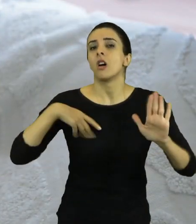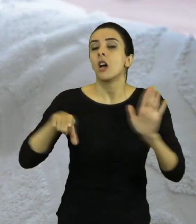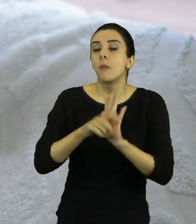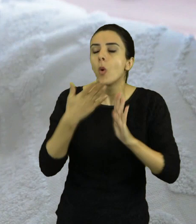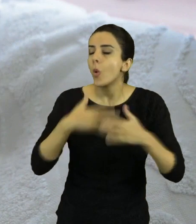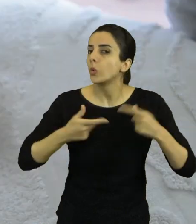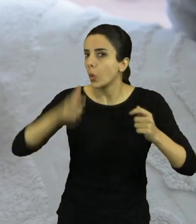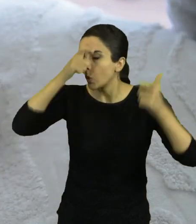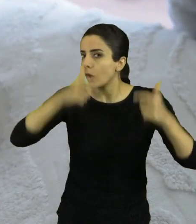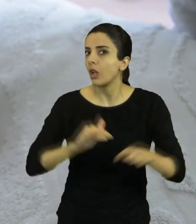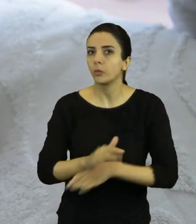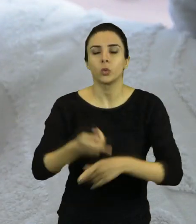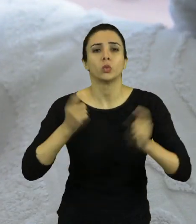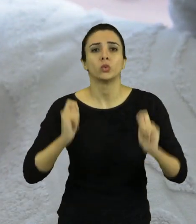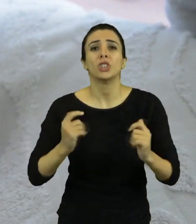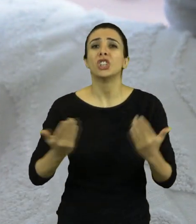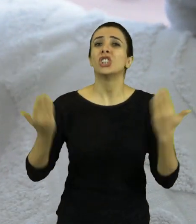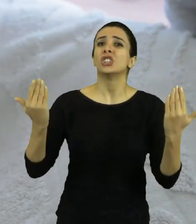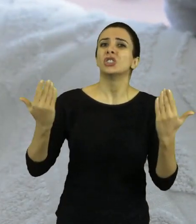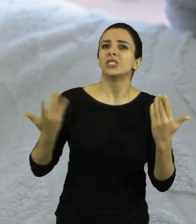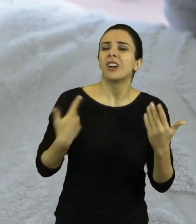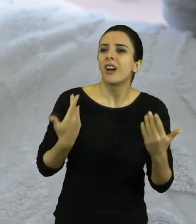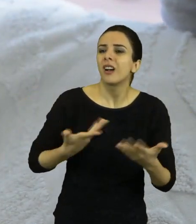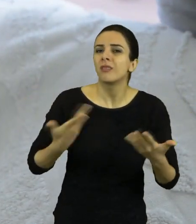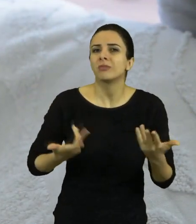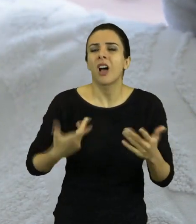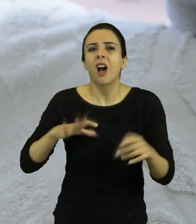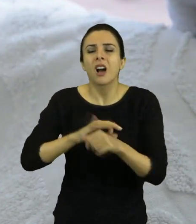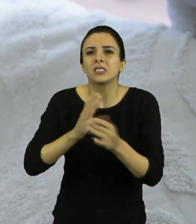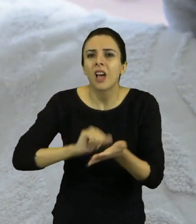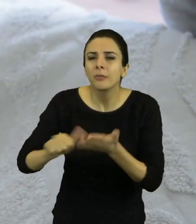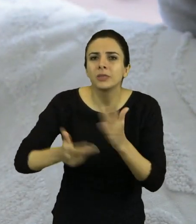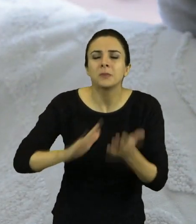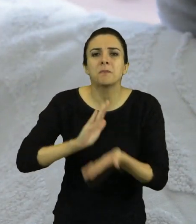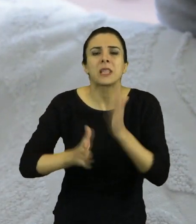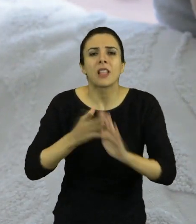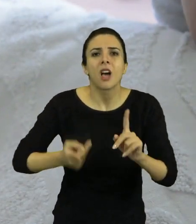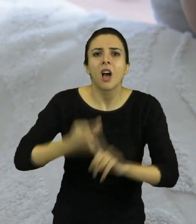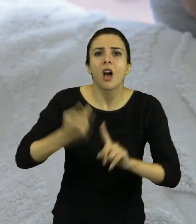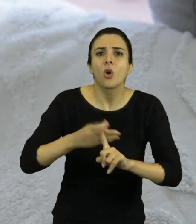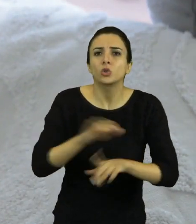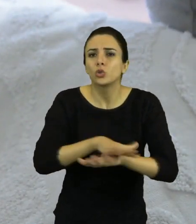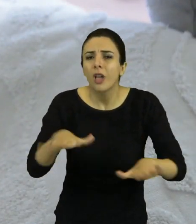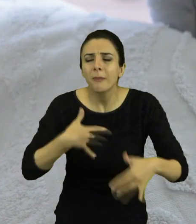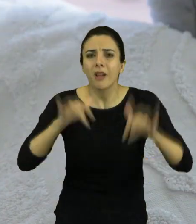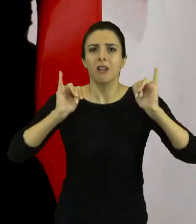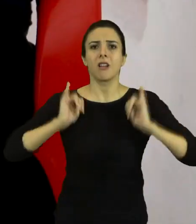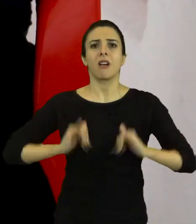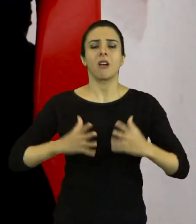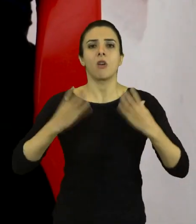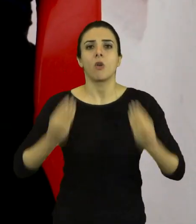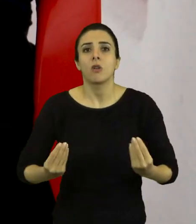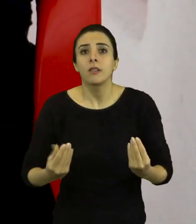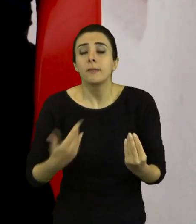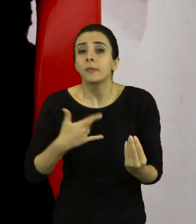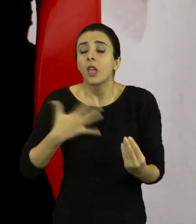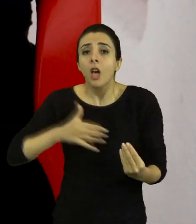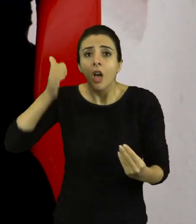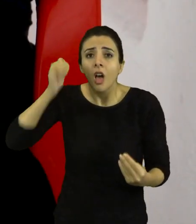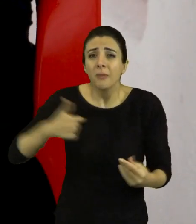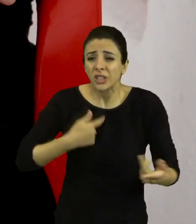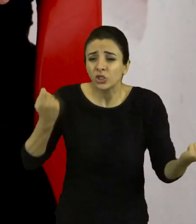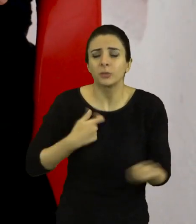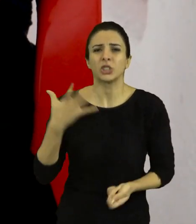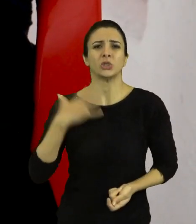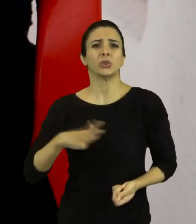çok zor Türkiye'de. İşte inşallah daha bonluk olur, hastalık kalkar. Çocuklarımız reddilenmek. İsteyim ben sürekli, ben